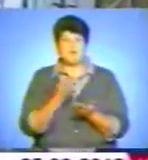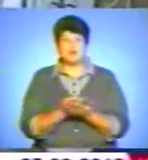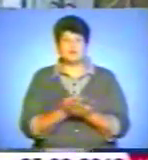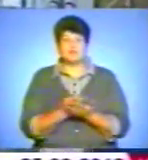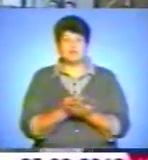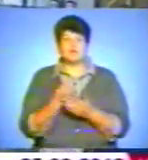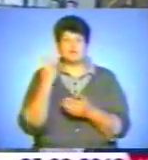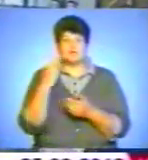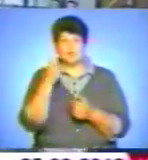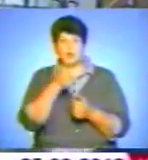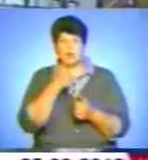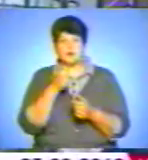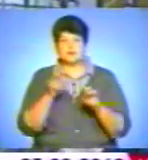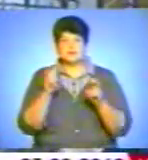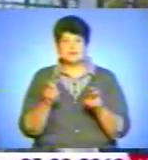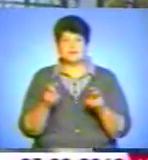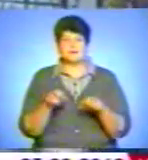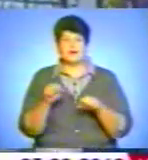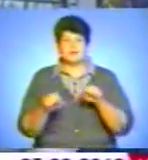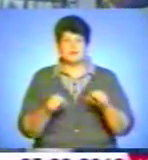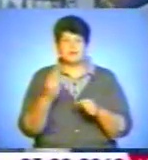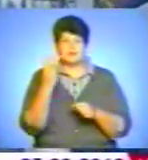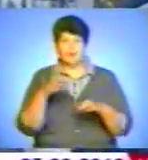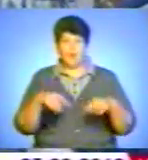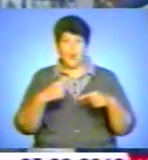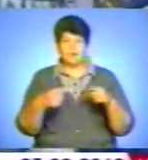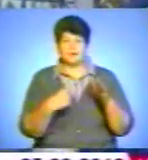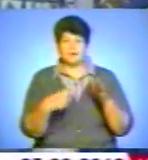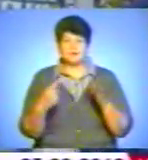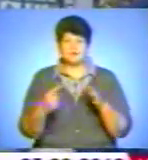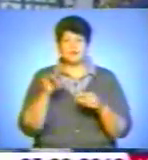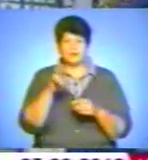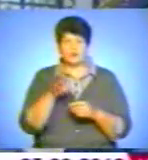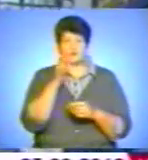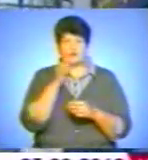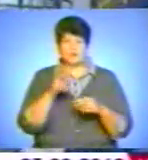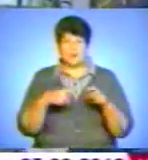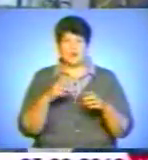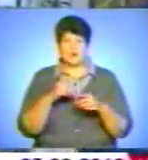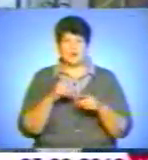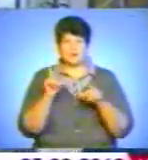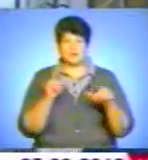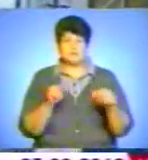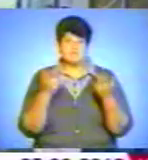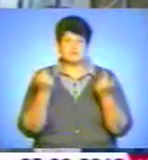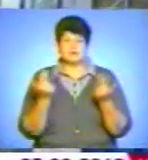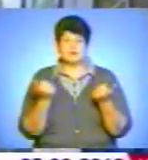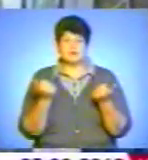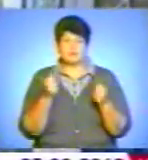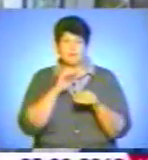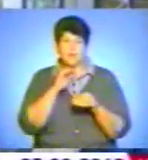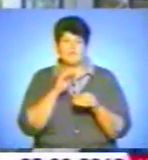Три роки я сіну на трехколесний велосипед. З того часу досить пір катаєшся на велосипеді? Ну так. Професійно?